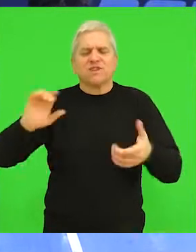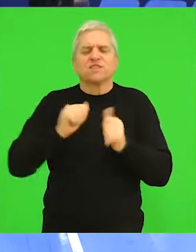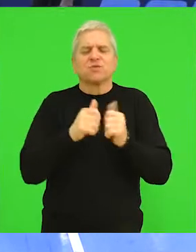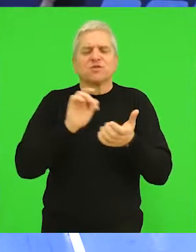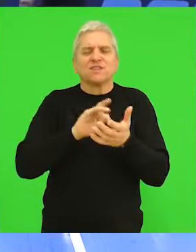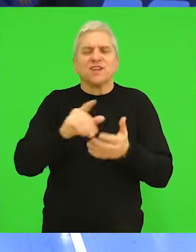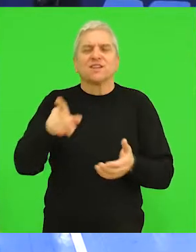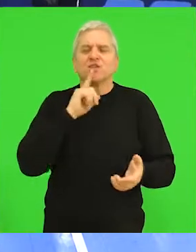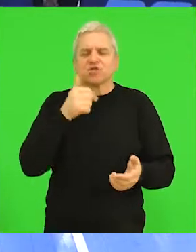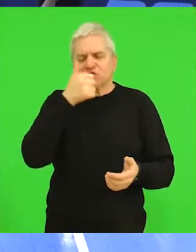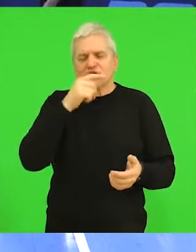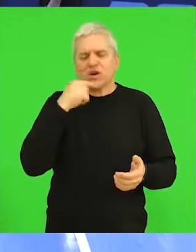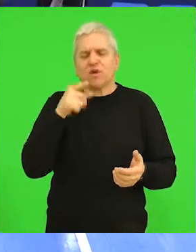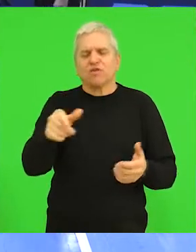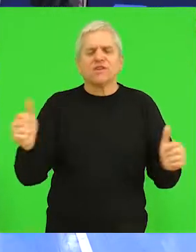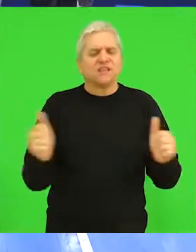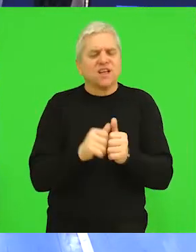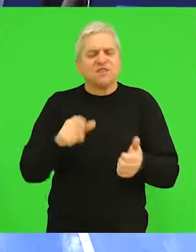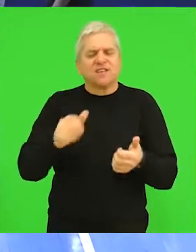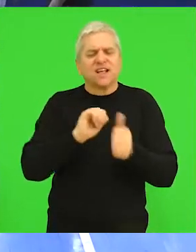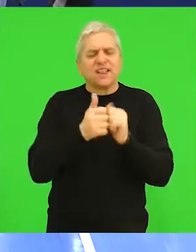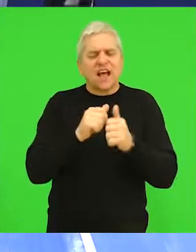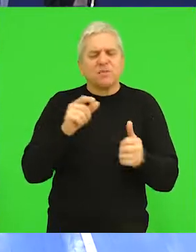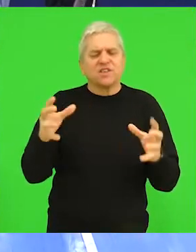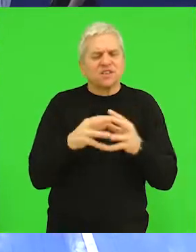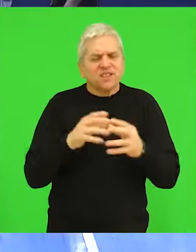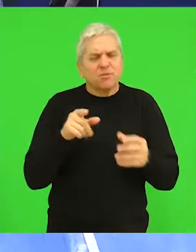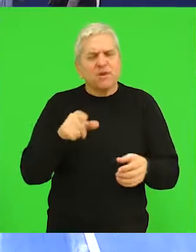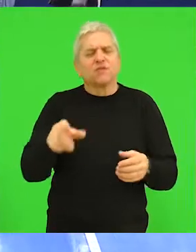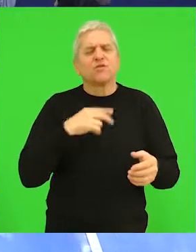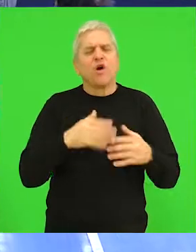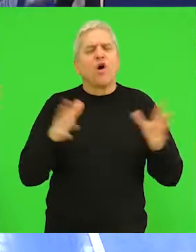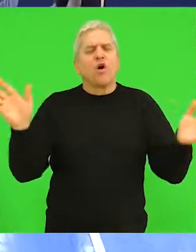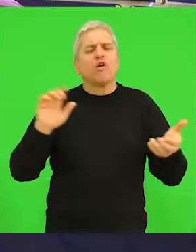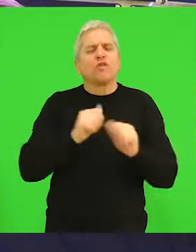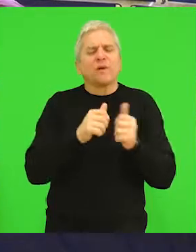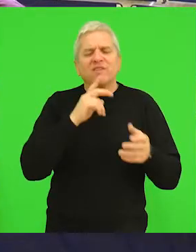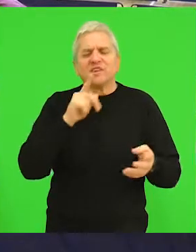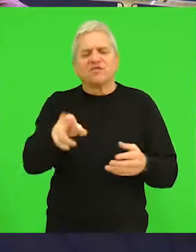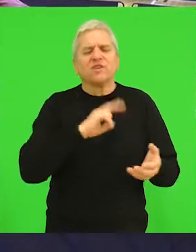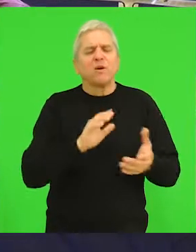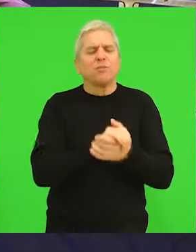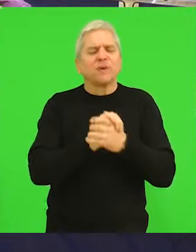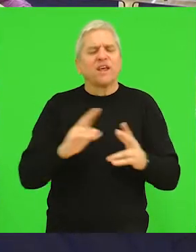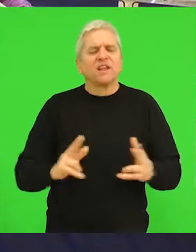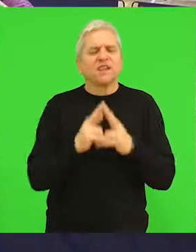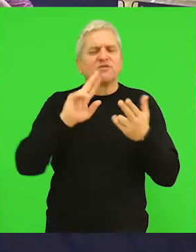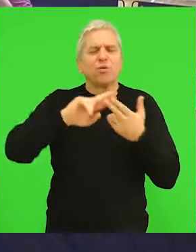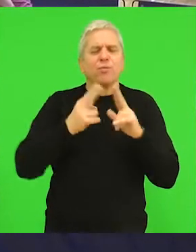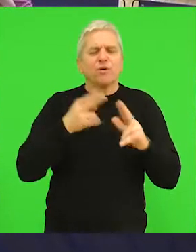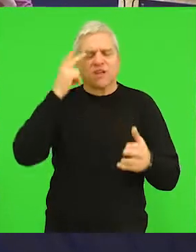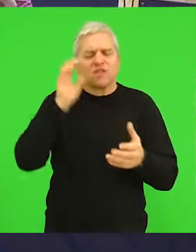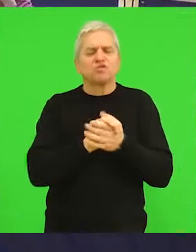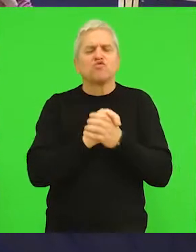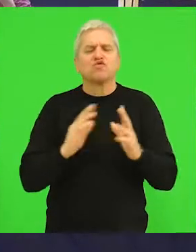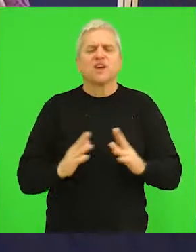sportskog centra što govori da se pored takmičarskog karaktera ovo otvoreno prvenstvo zasniva na prijateljstvu upoznavanju